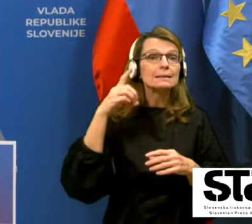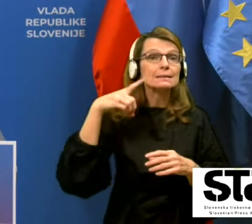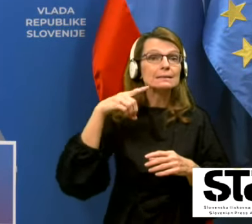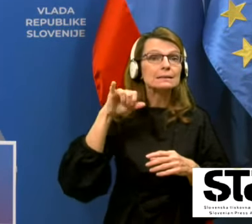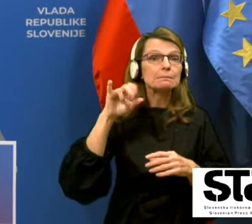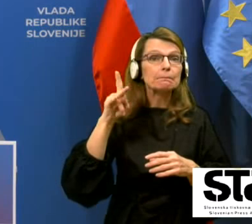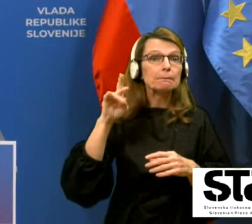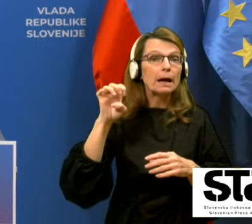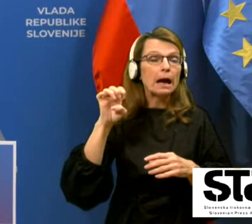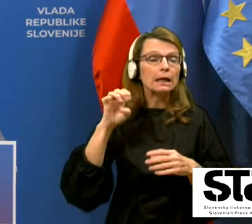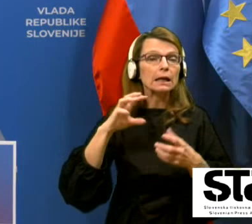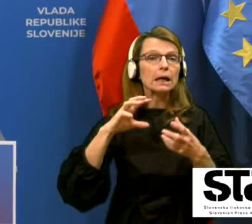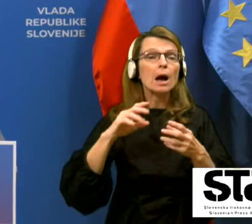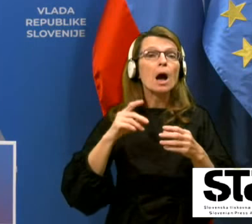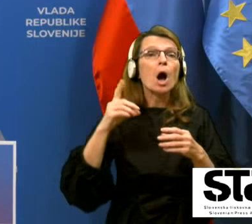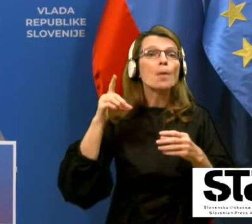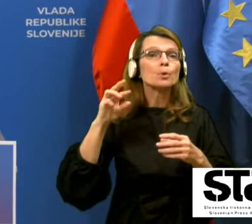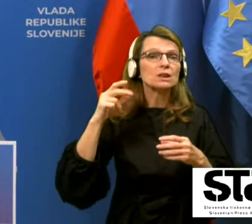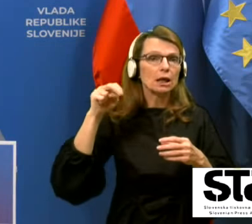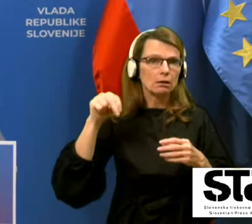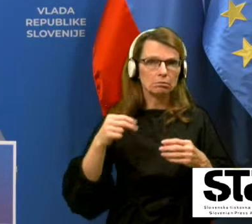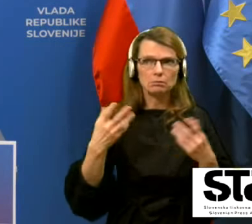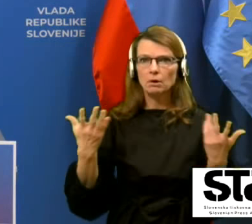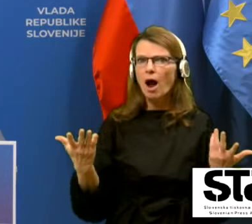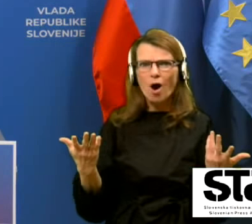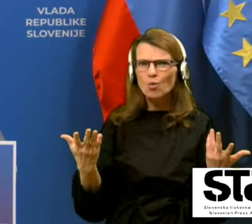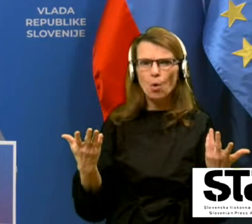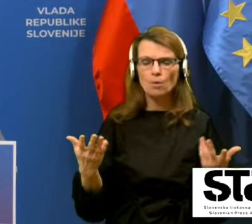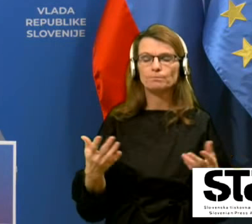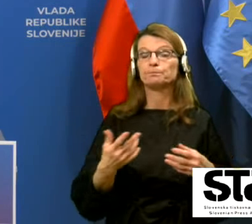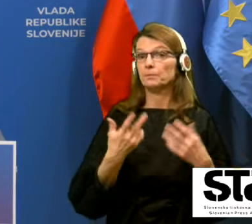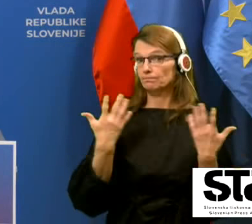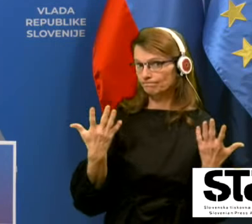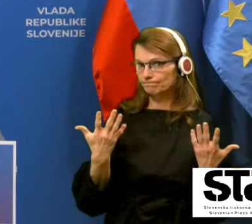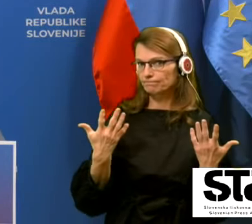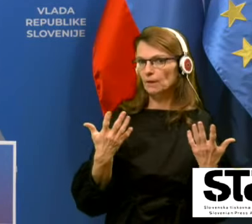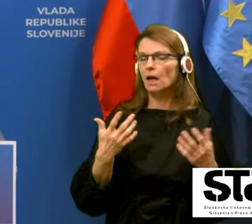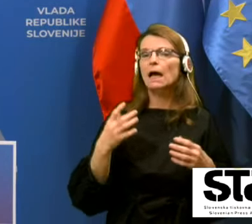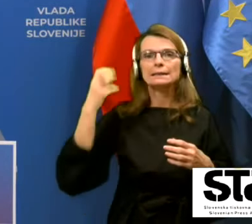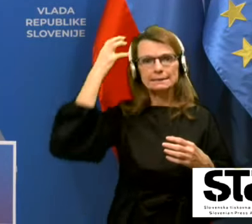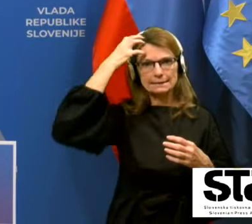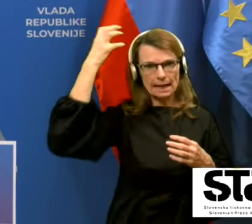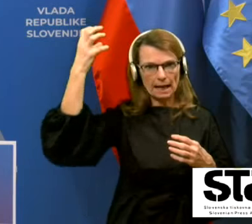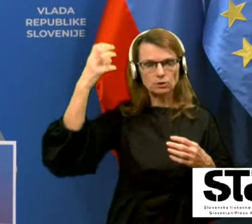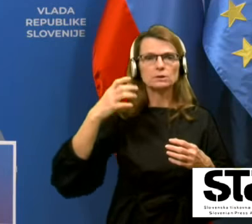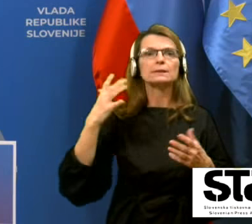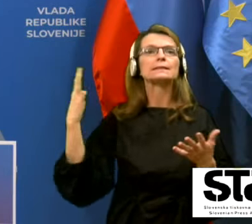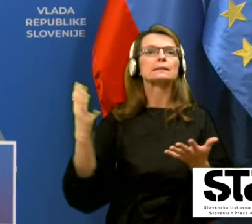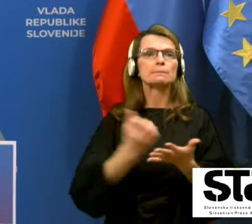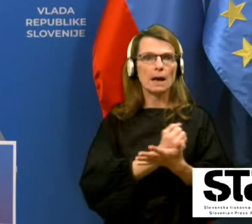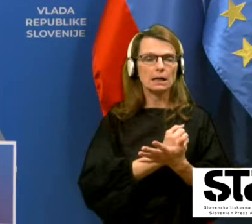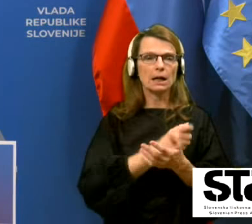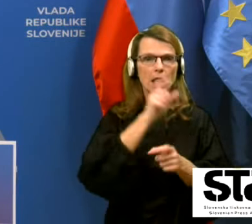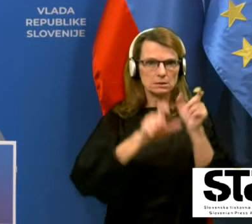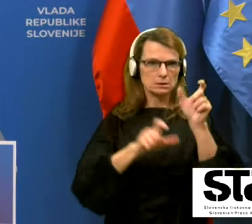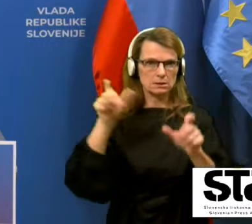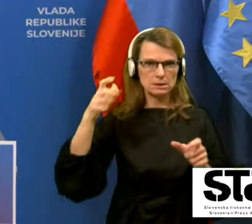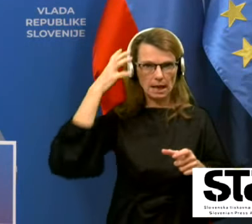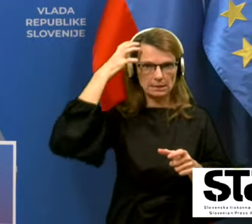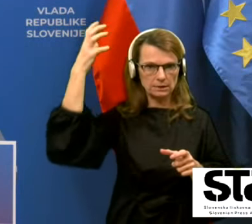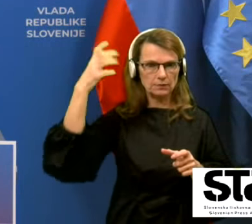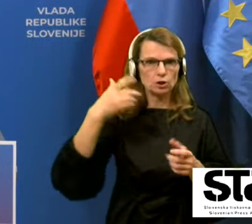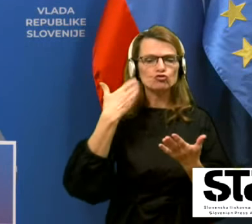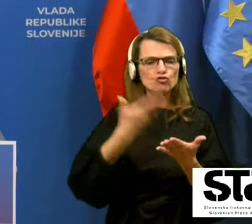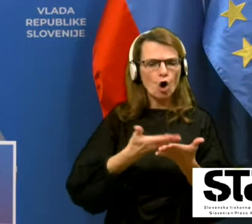Vse to se je naredilo zakaj? Zato, ker raznanost je pa zmagala. Zdokaj se je vrjelo v znanstvenike, ki so dokazali, da ne mogoče, ne je